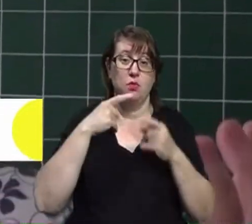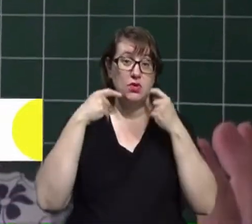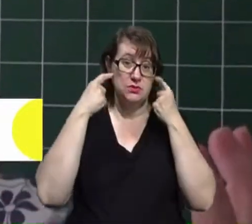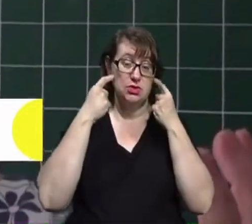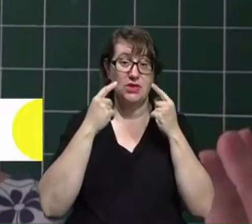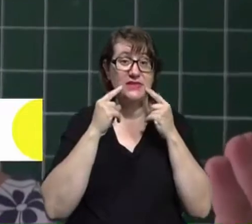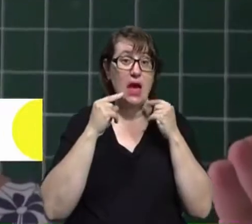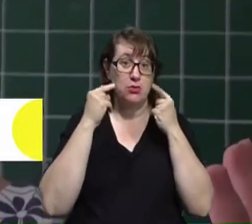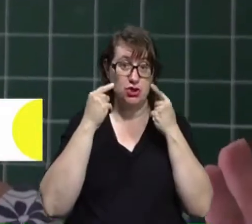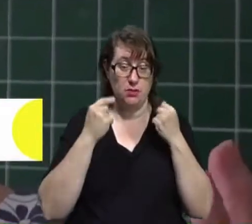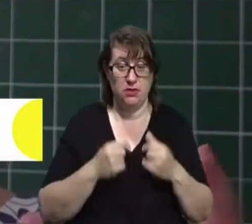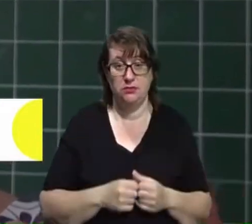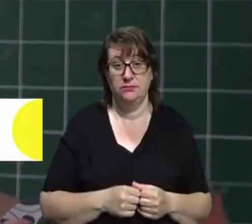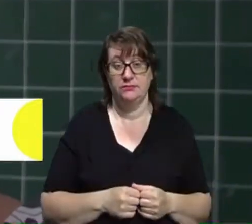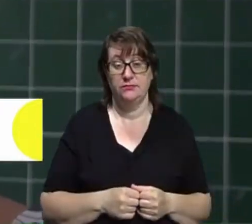я не знаю, чому.